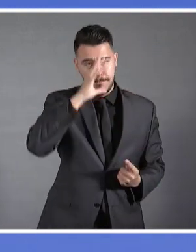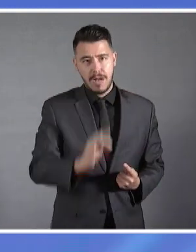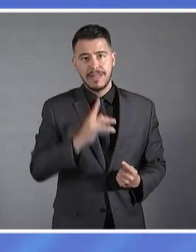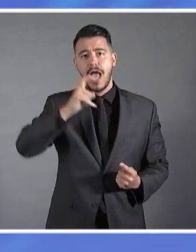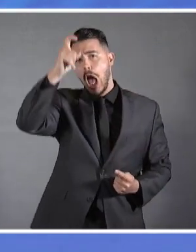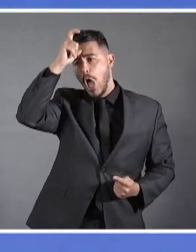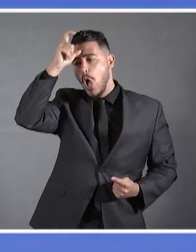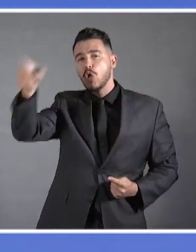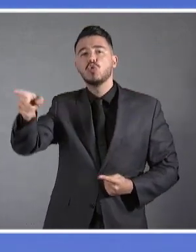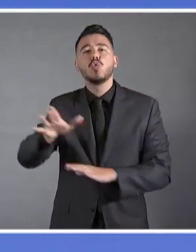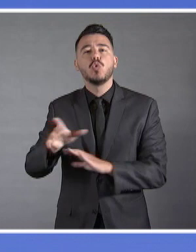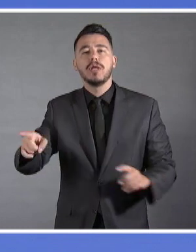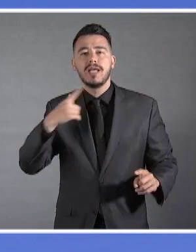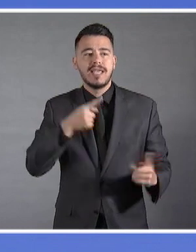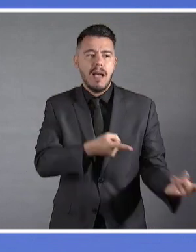τουρκικής εξωτερικής πολιτικής.